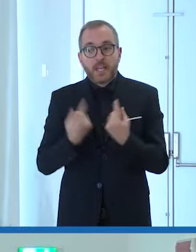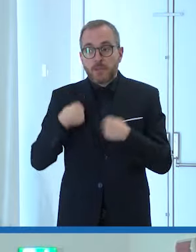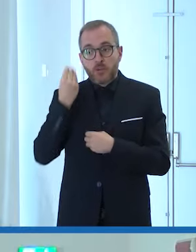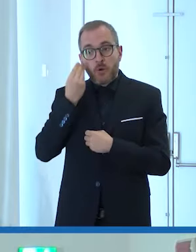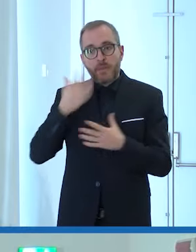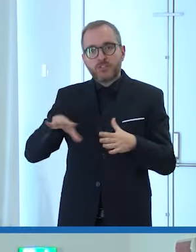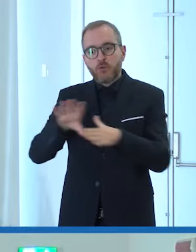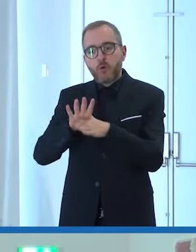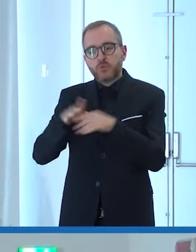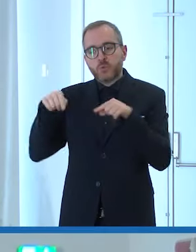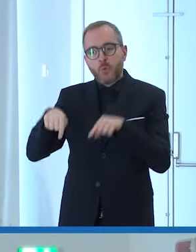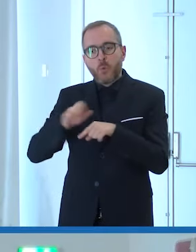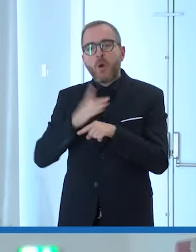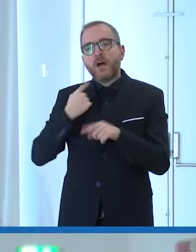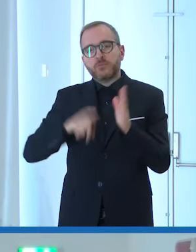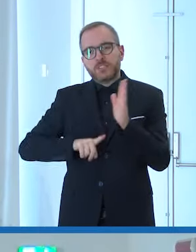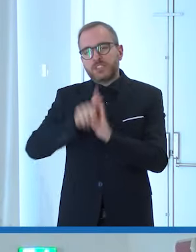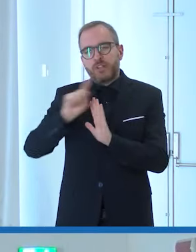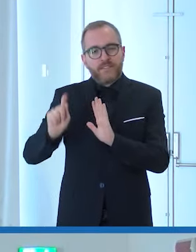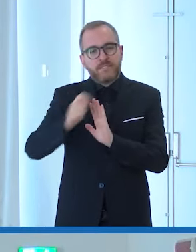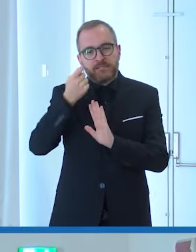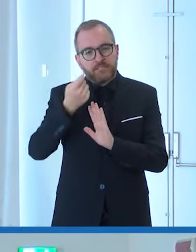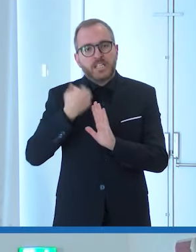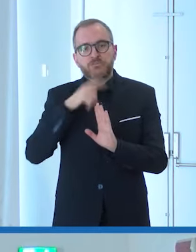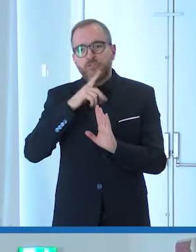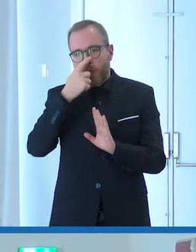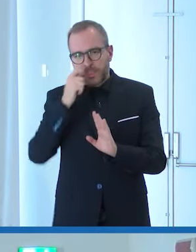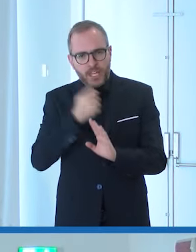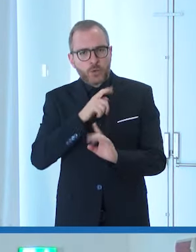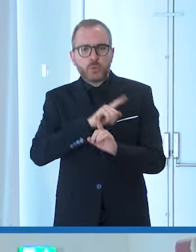non deluderà nessuno è